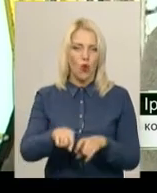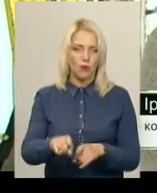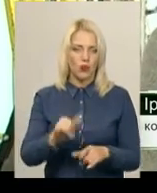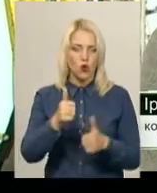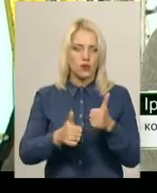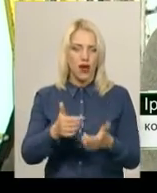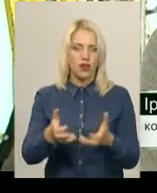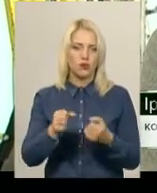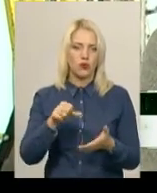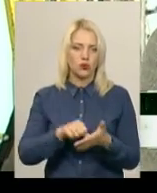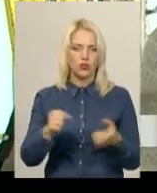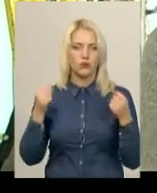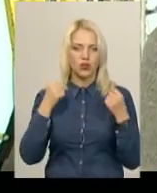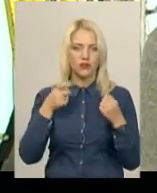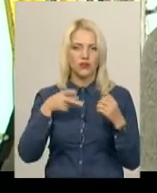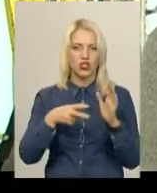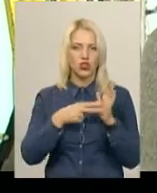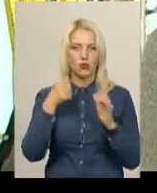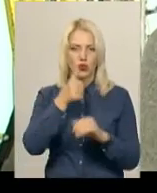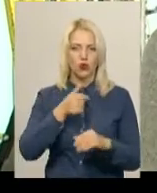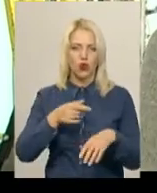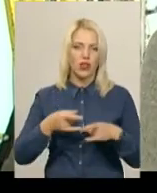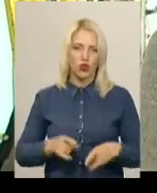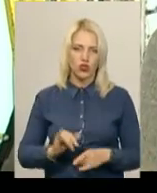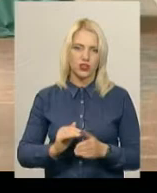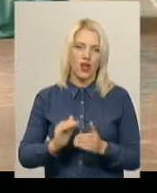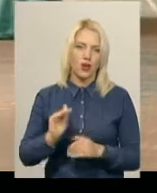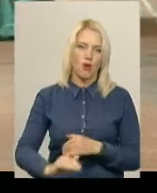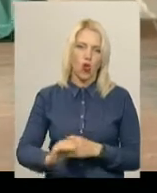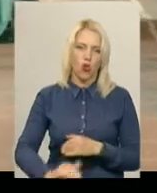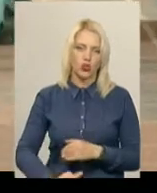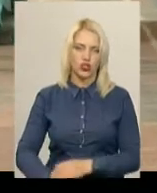У змаганнях беруть участь спортсмени 2007 року народження і молодші.